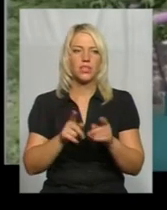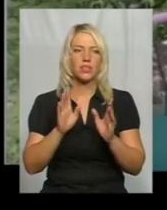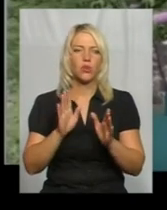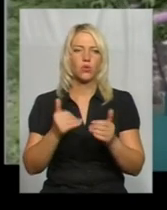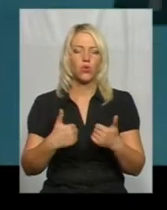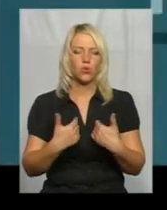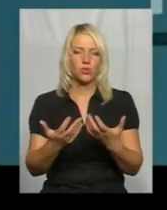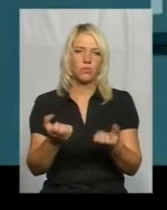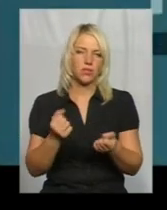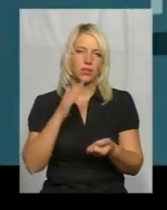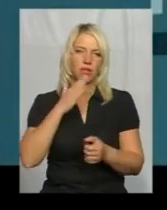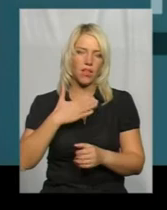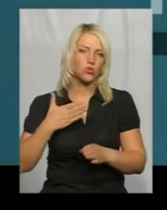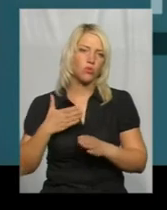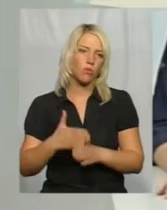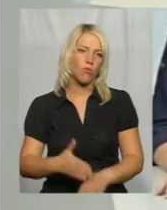нашу допомогу.